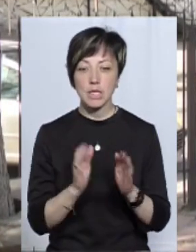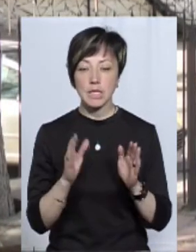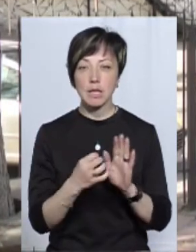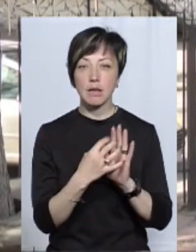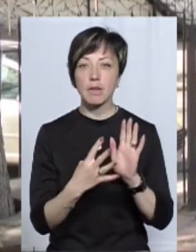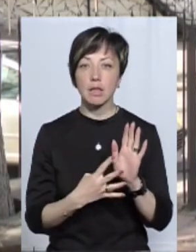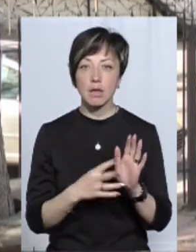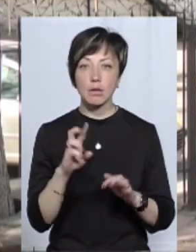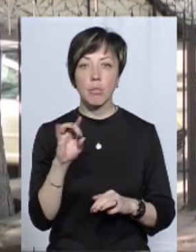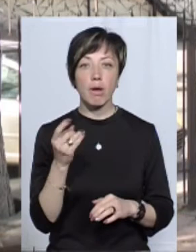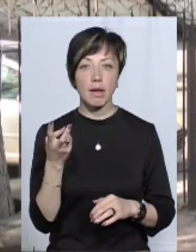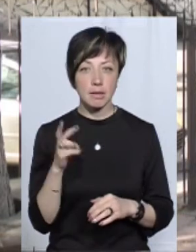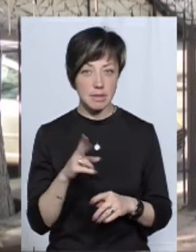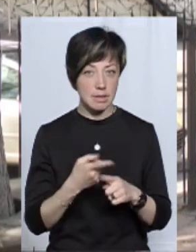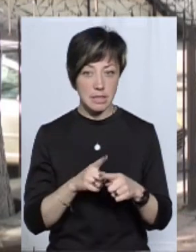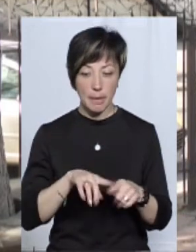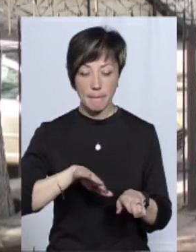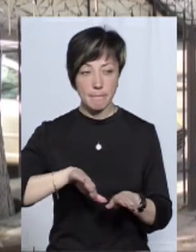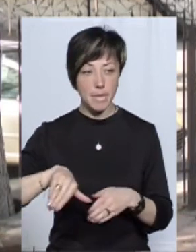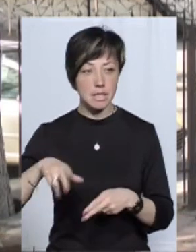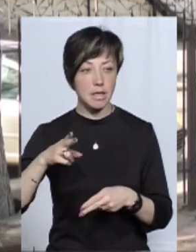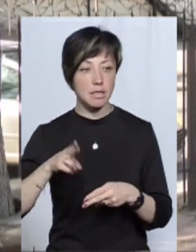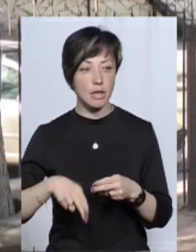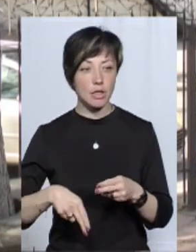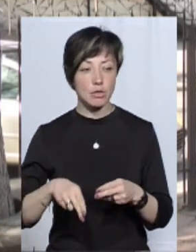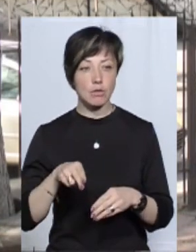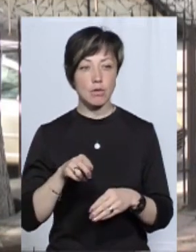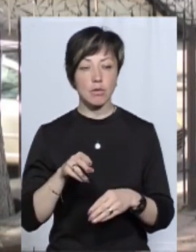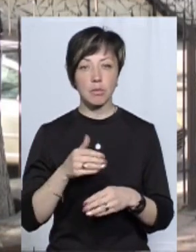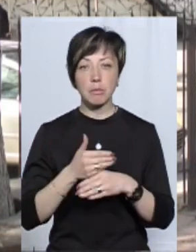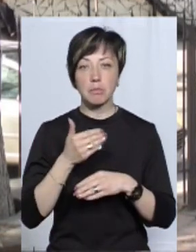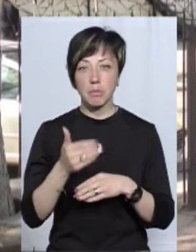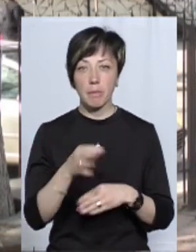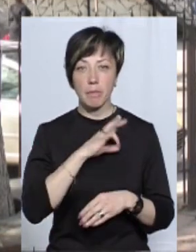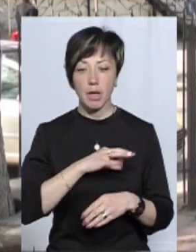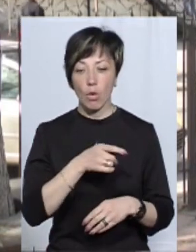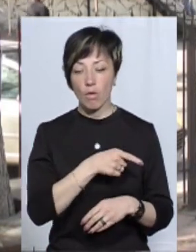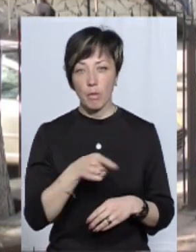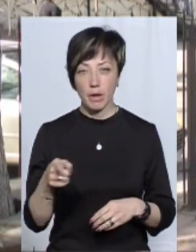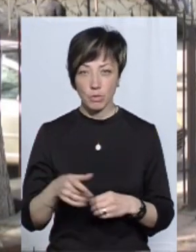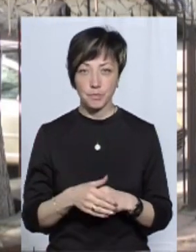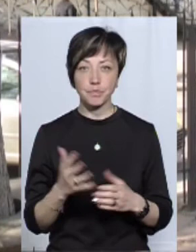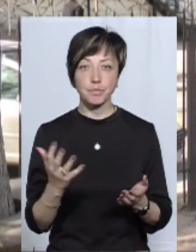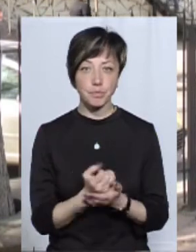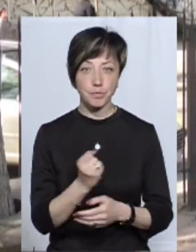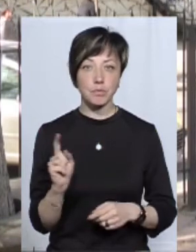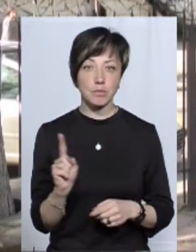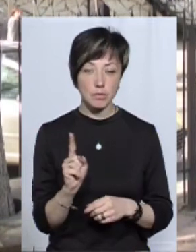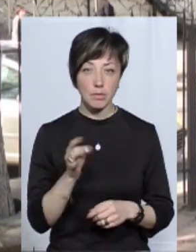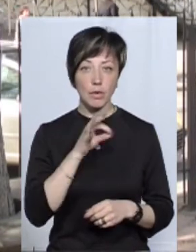19 березня. Це вже після закінчення постфактум пільгового періоду. Виходить, що